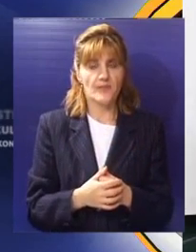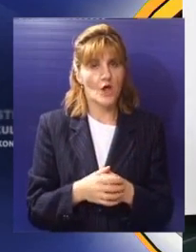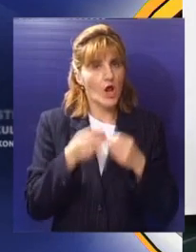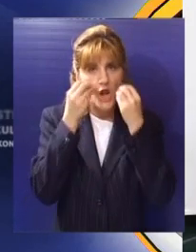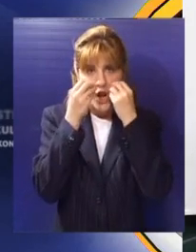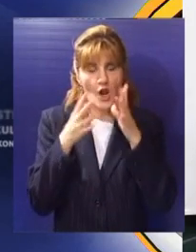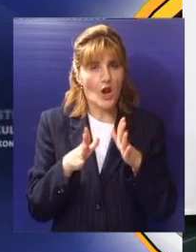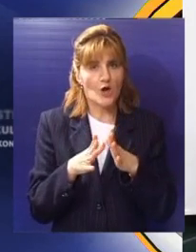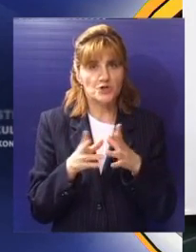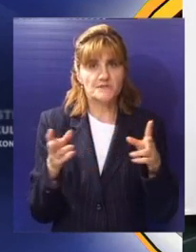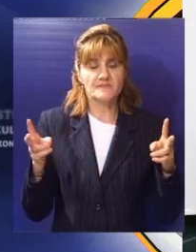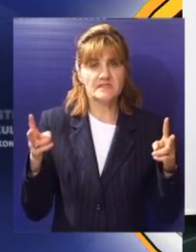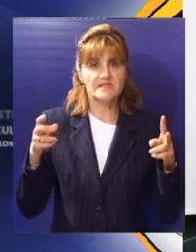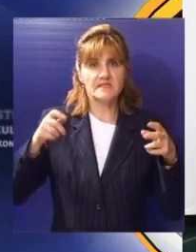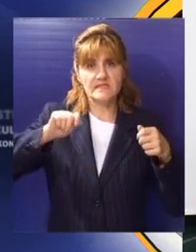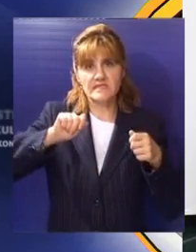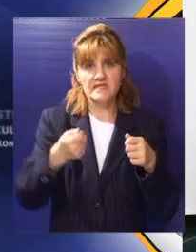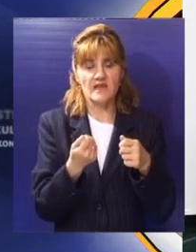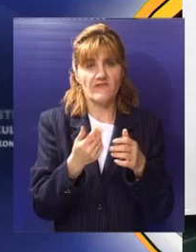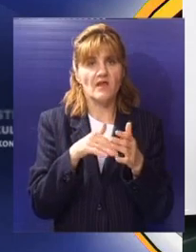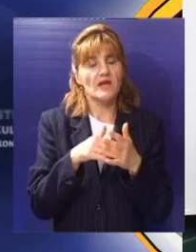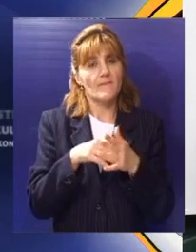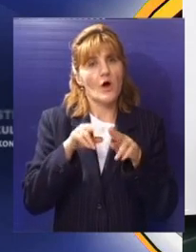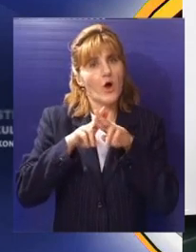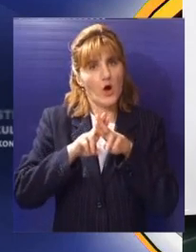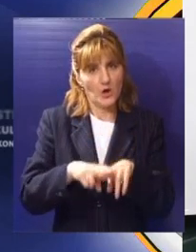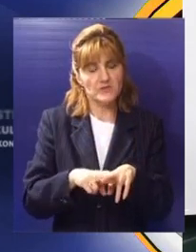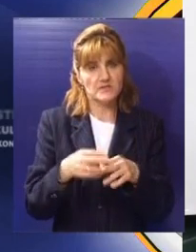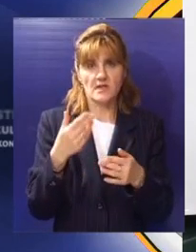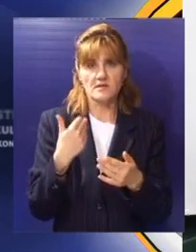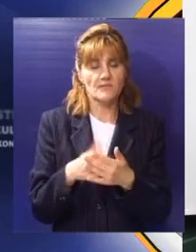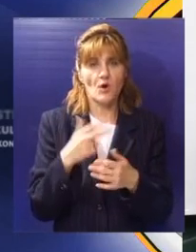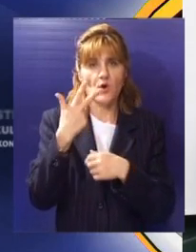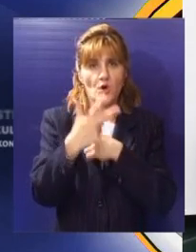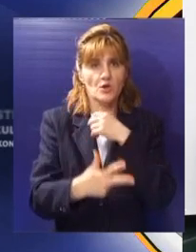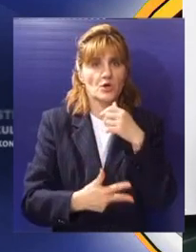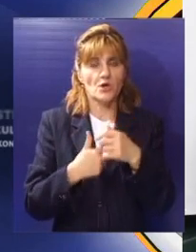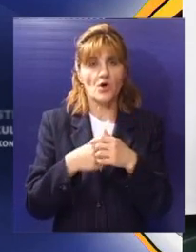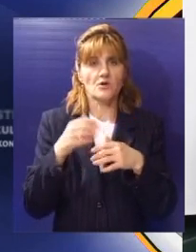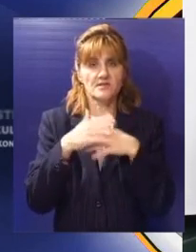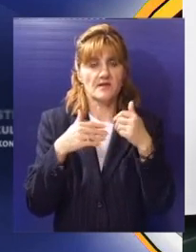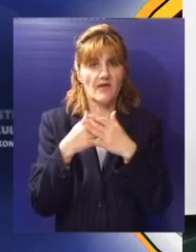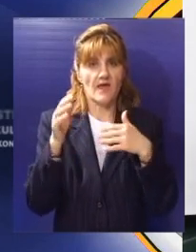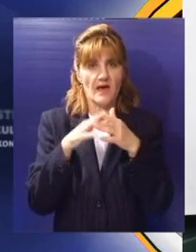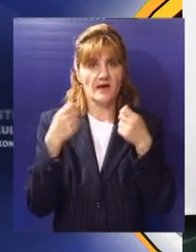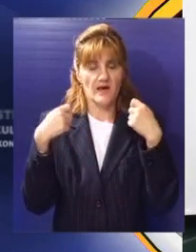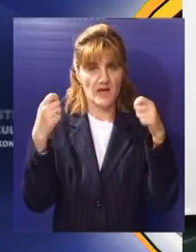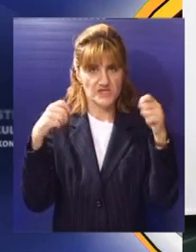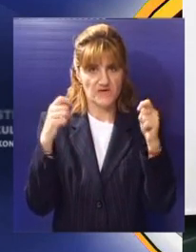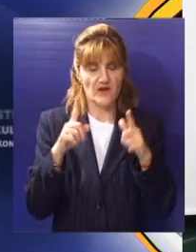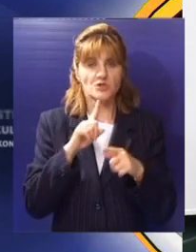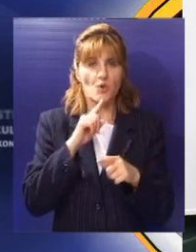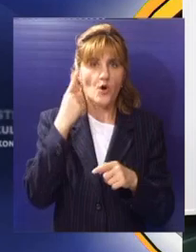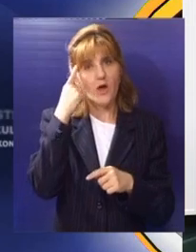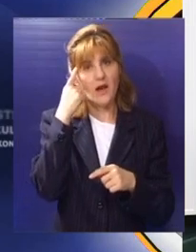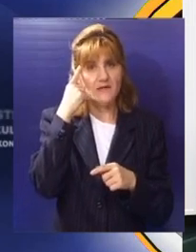u lošem smislu zatvarane, trebali su ostati. Jer trogodišnji studij građevnarstva a heritekture o kojoj